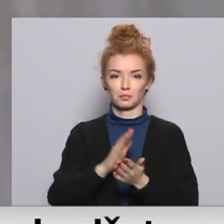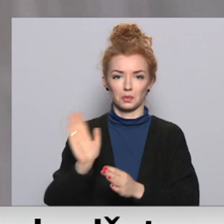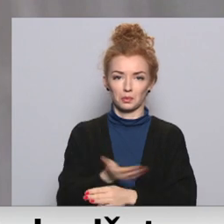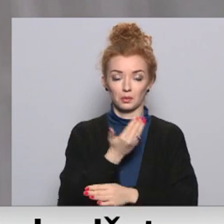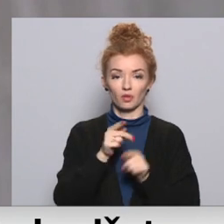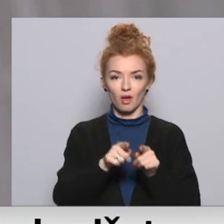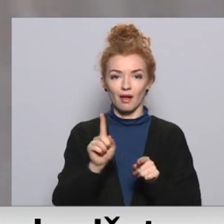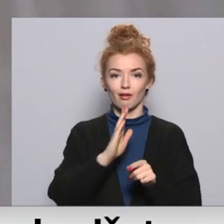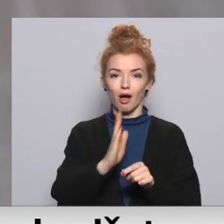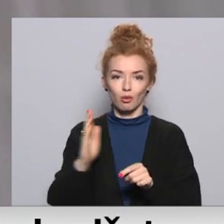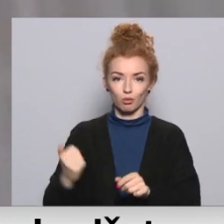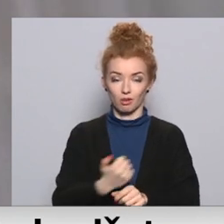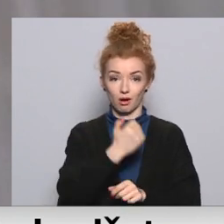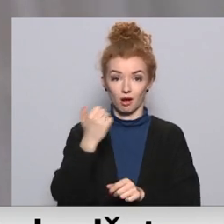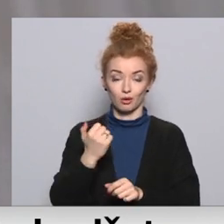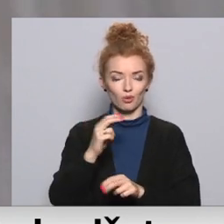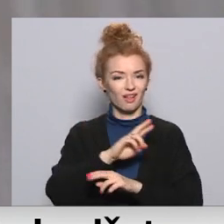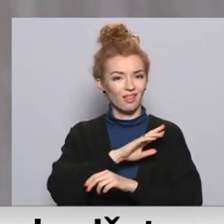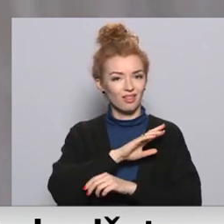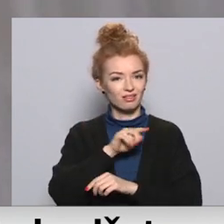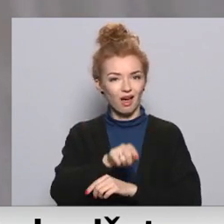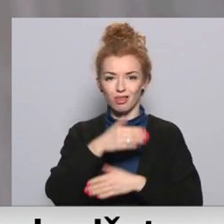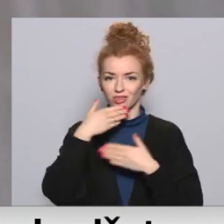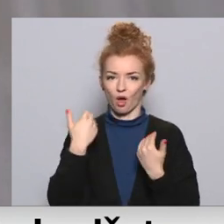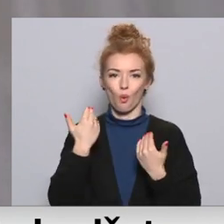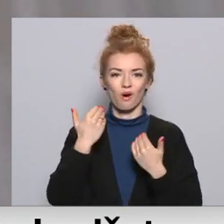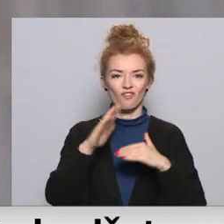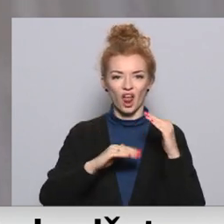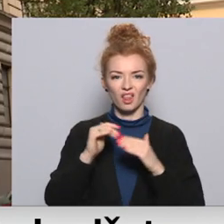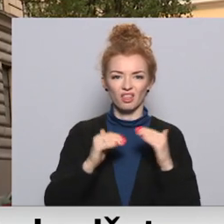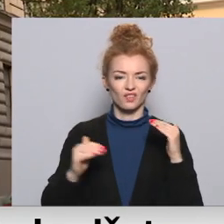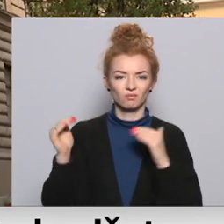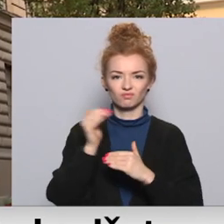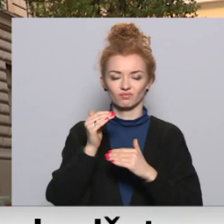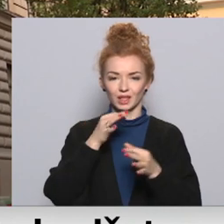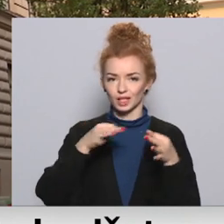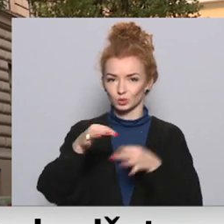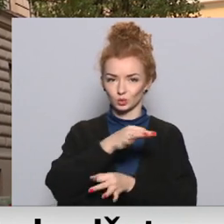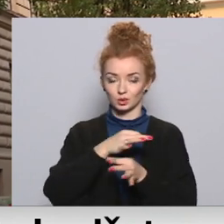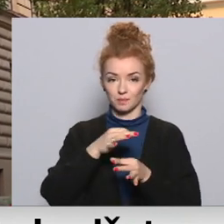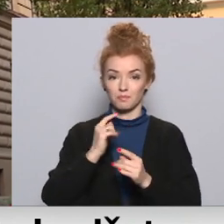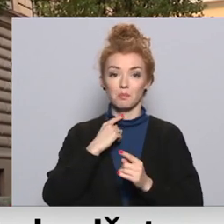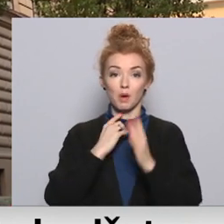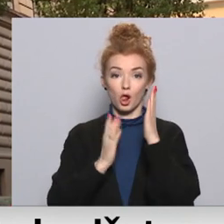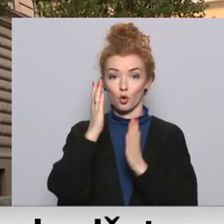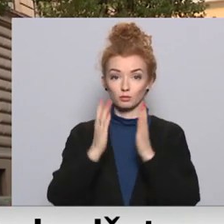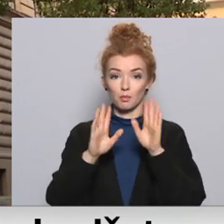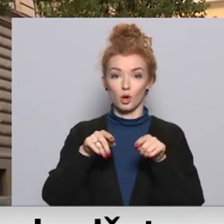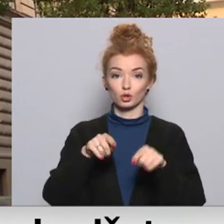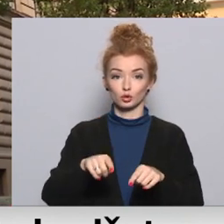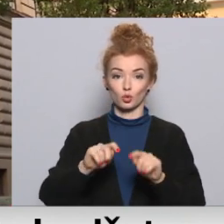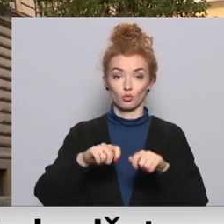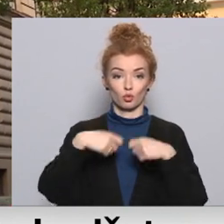no gada uz gadu. Nevis tā ir kvalitīva diskusija. Balsojumā par valsts budžeta projekta nodošanu